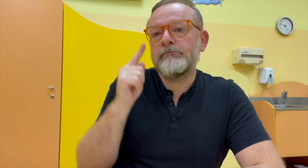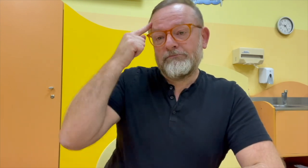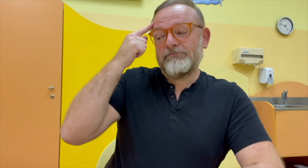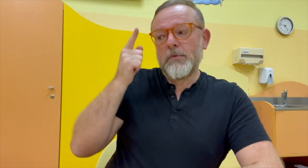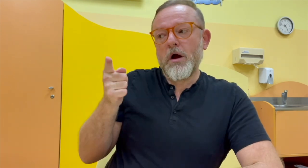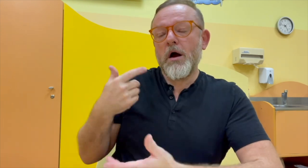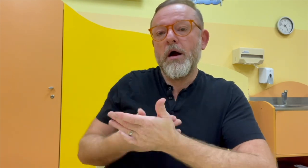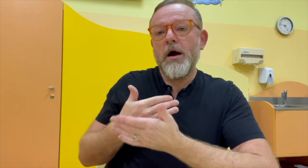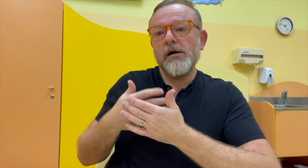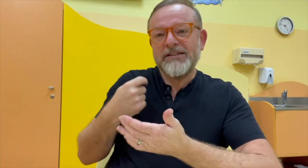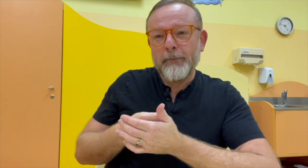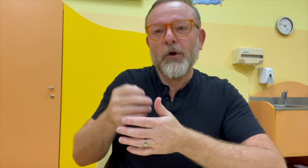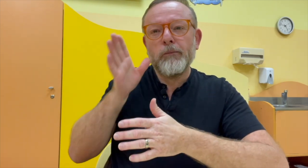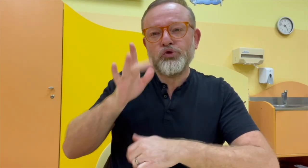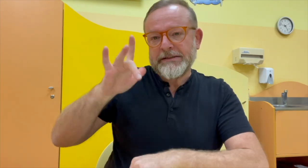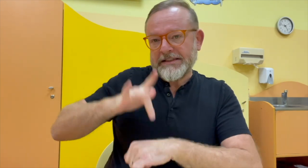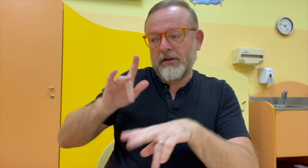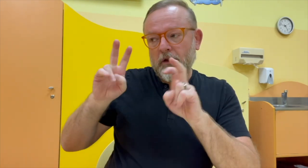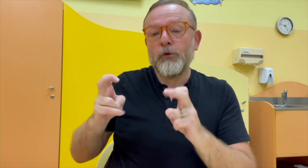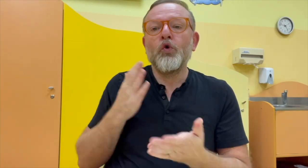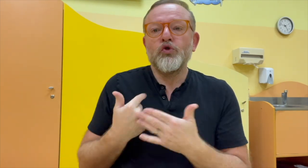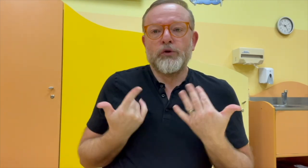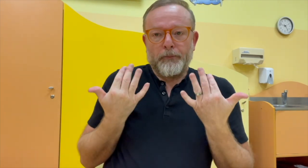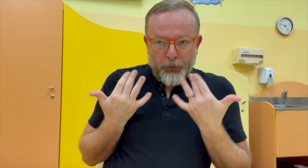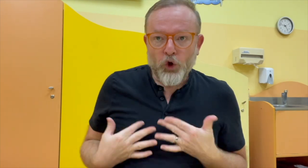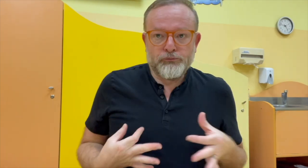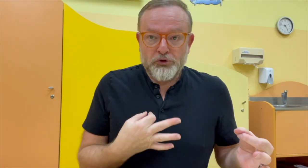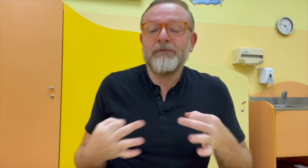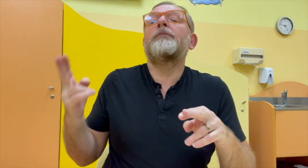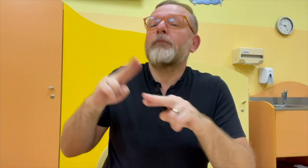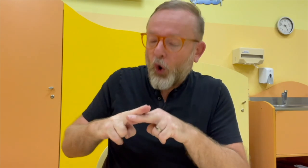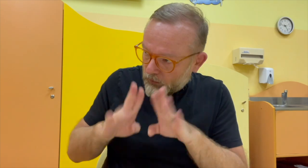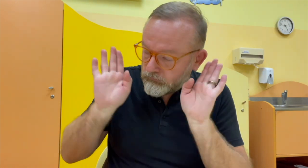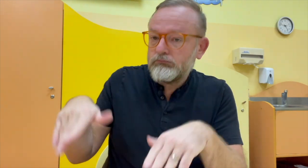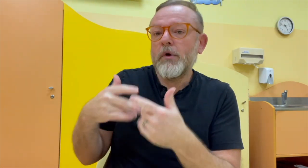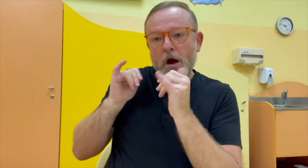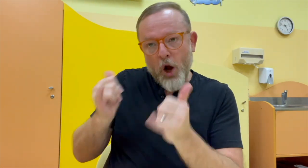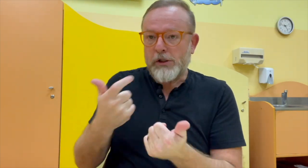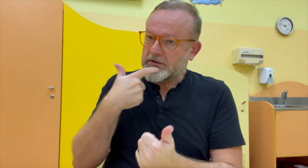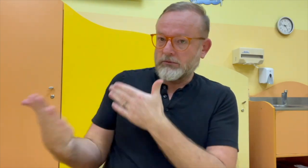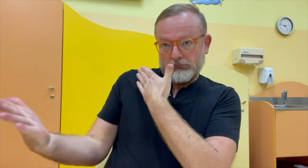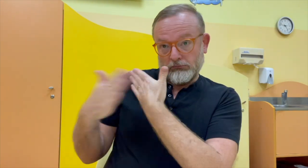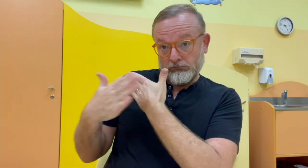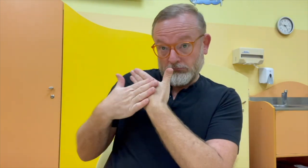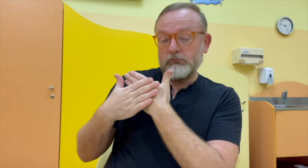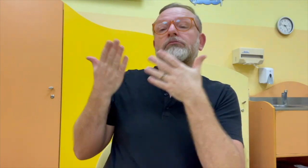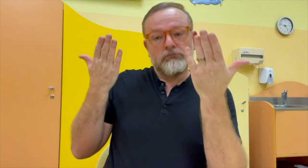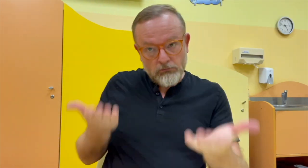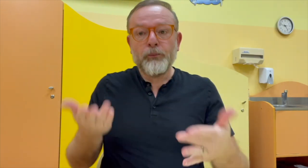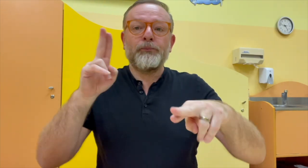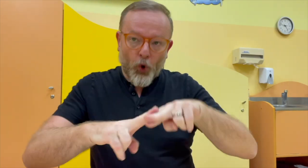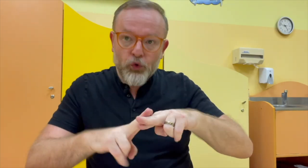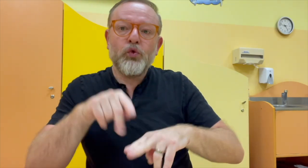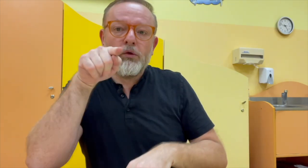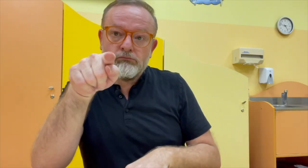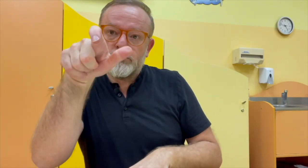svému kolegovi. A kolega například ví, že je